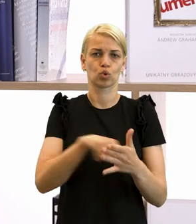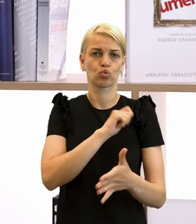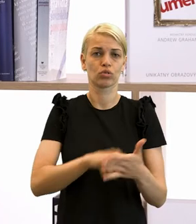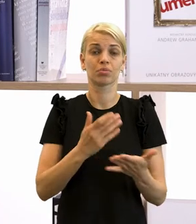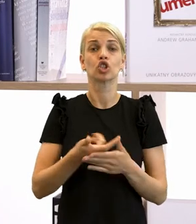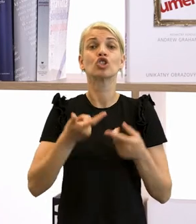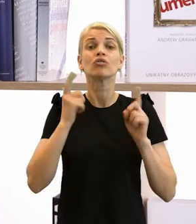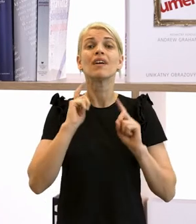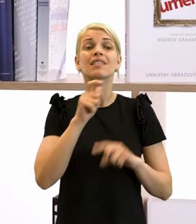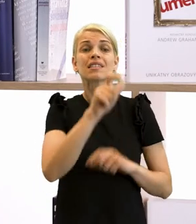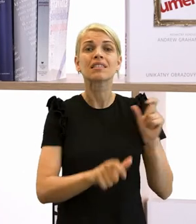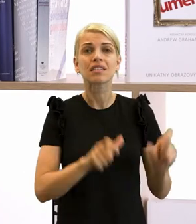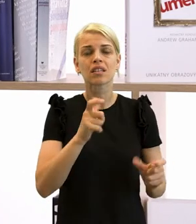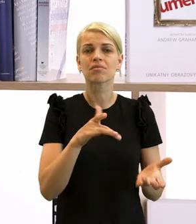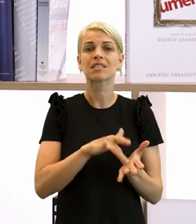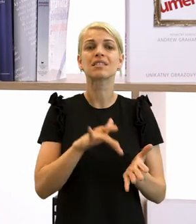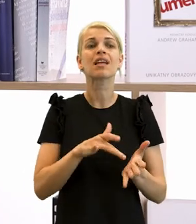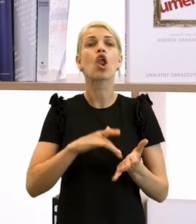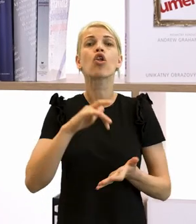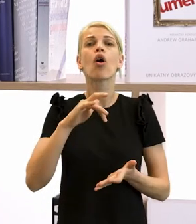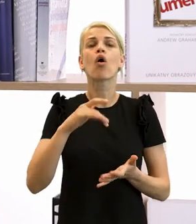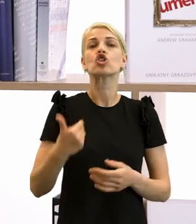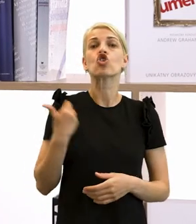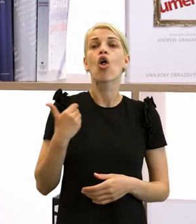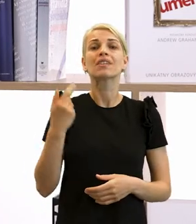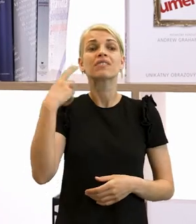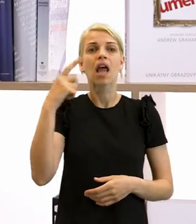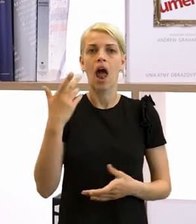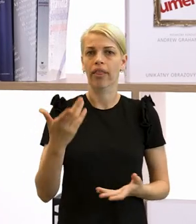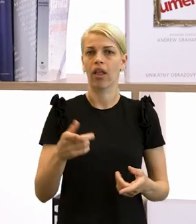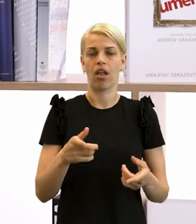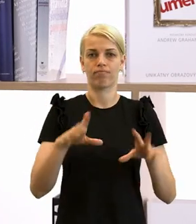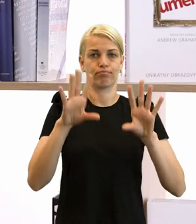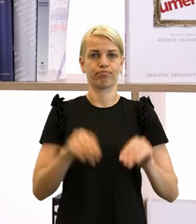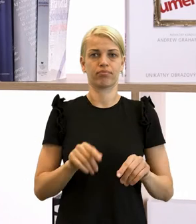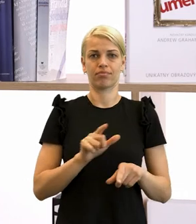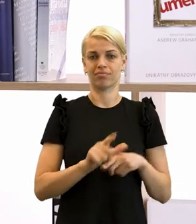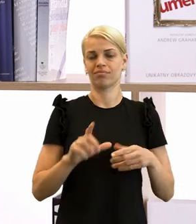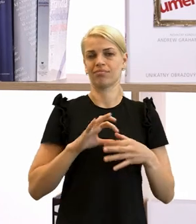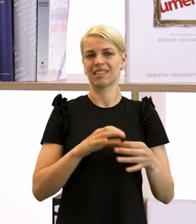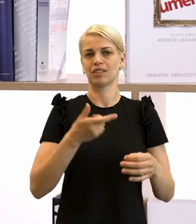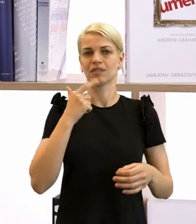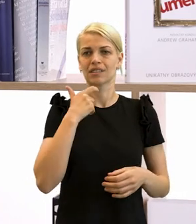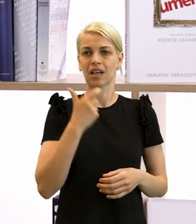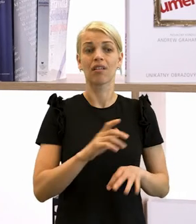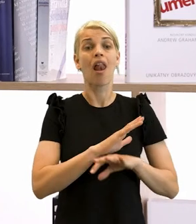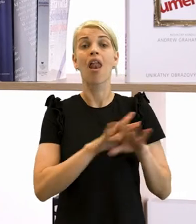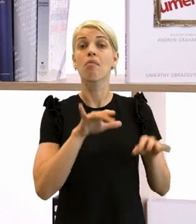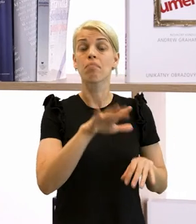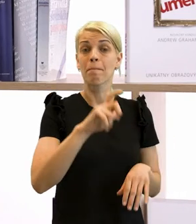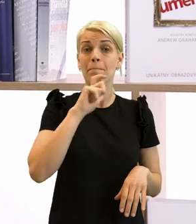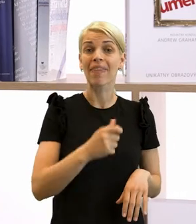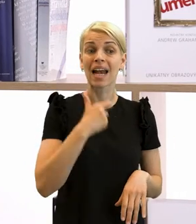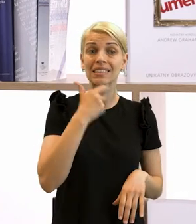Slováci tak stratili možnosť stredoškolského štúdia v slovenskom jazyku. Mohli študovať akurát na školách, kde sa vyučovalo v